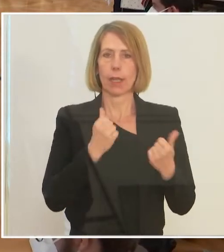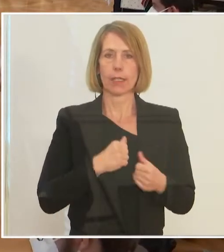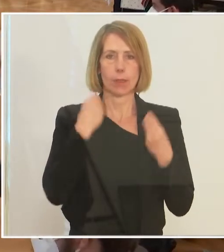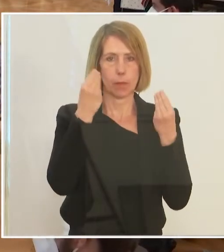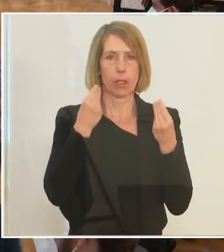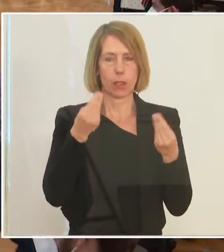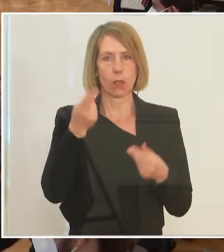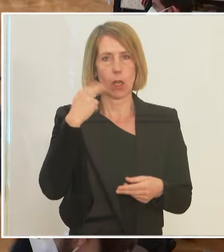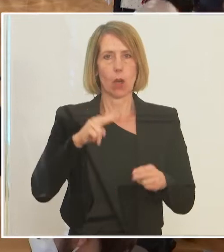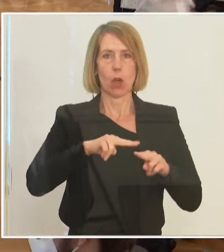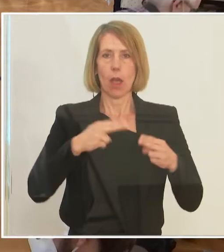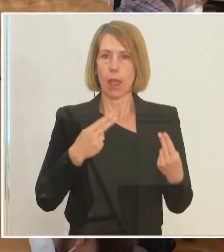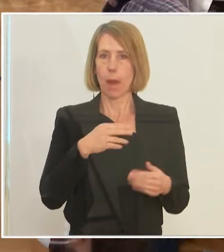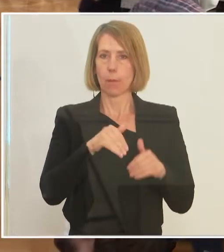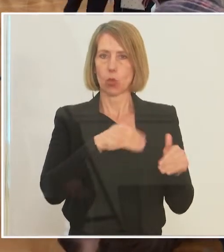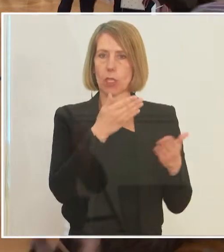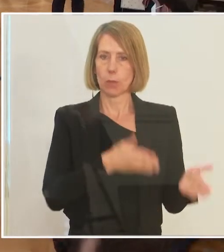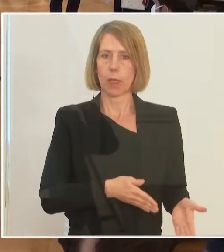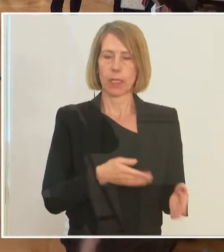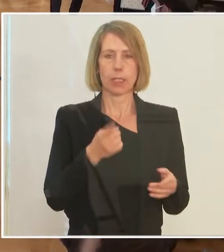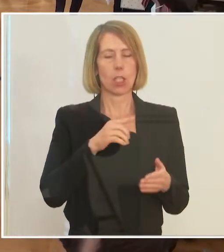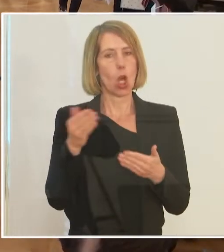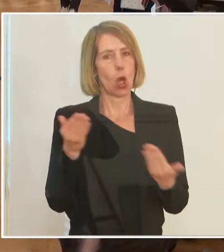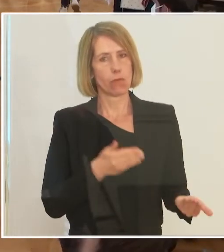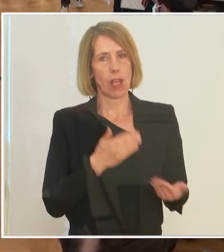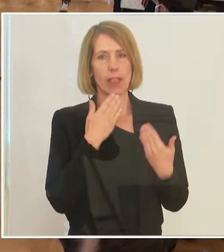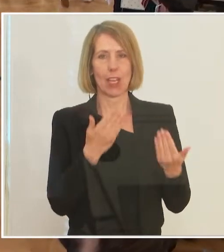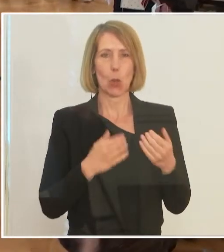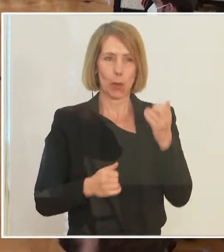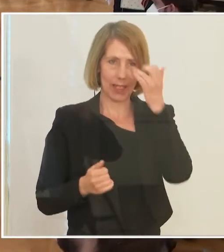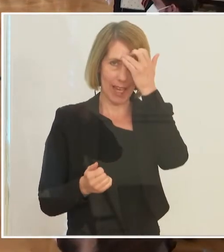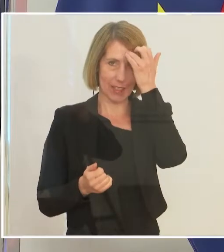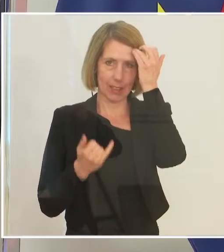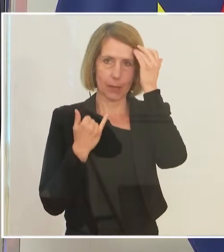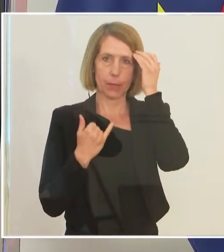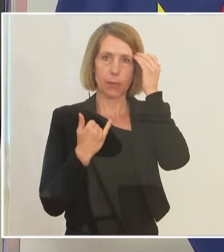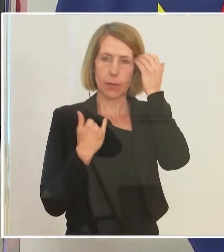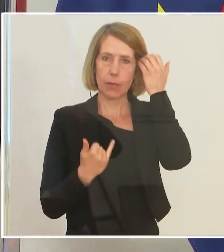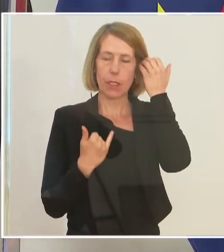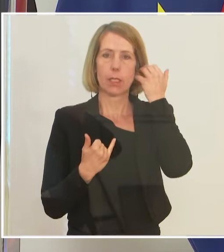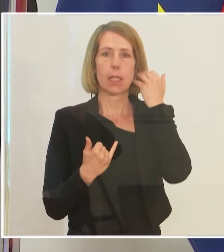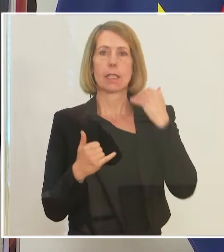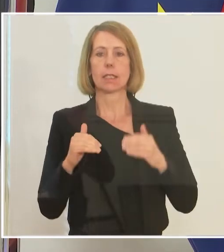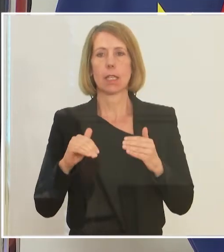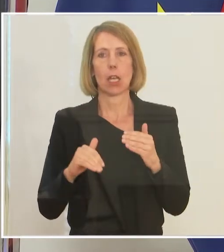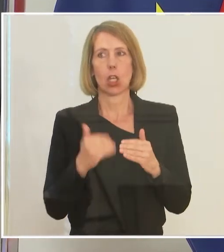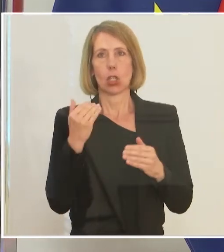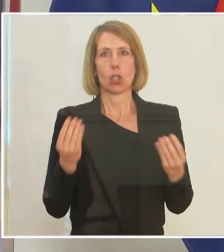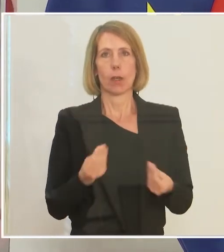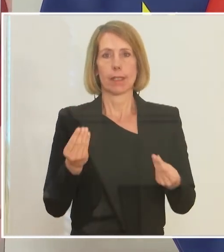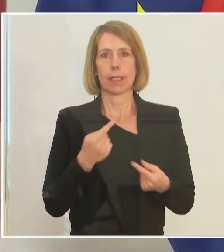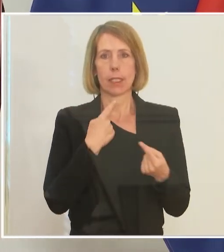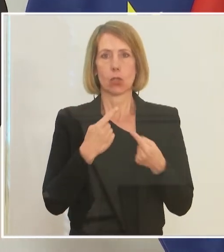auch den Herrn Bundesminister und bedanke mich auch für die Einladung. Es ist ein bisschen schwer für mich, noch neue Dinge zu sagen.